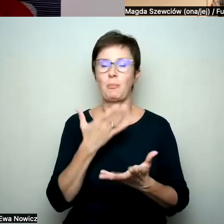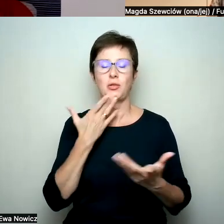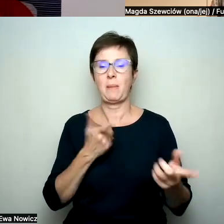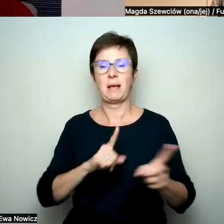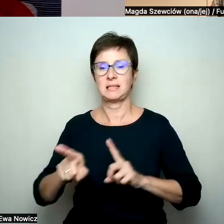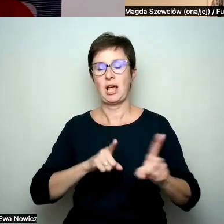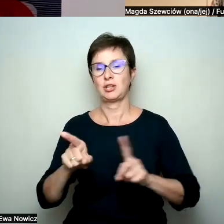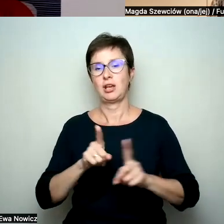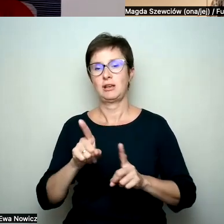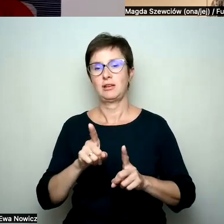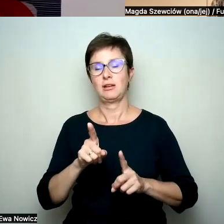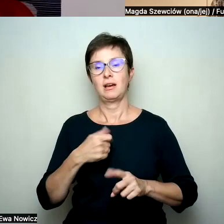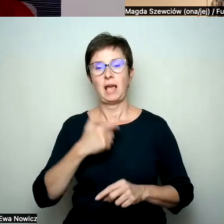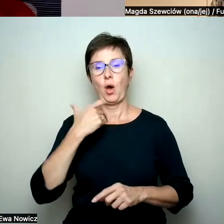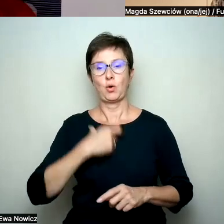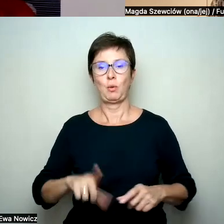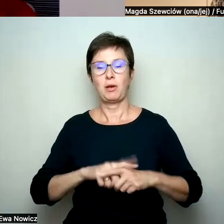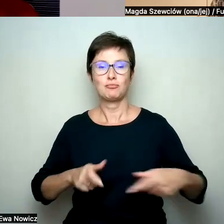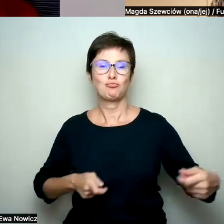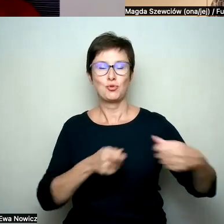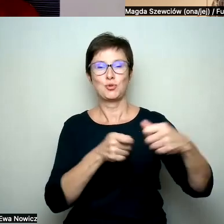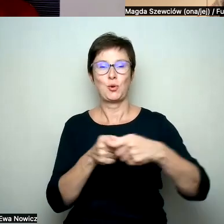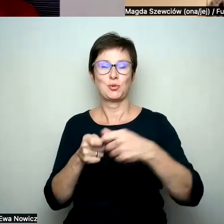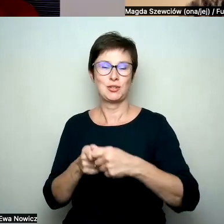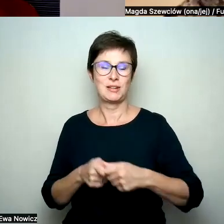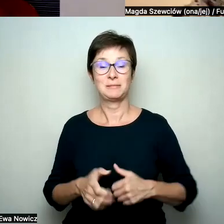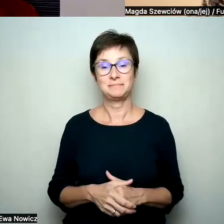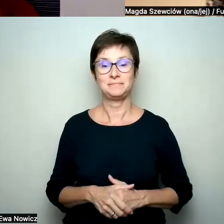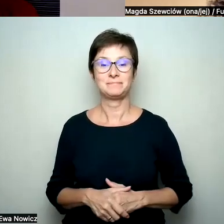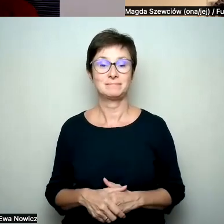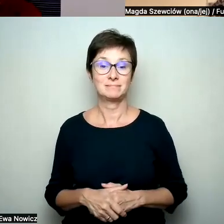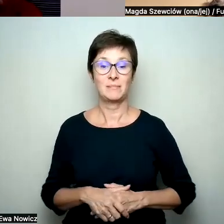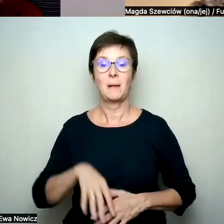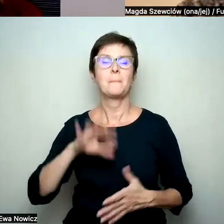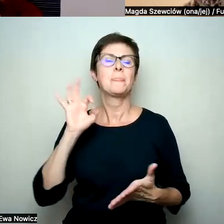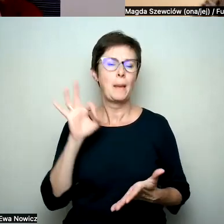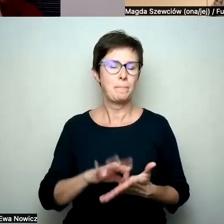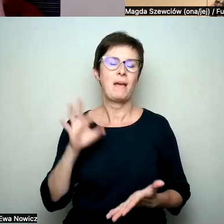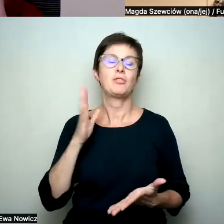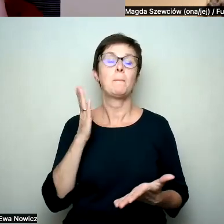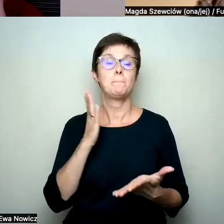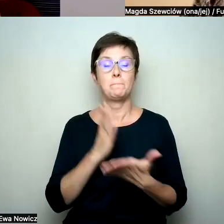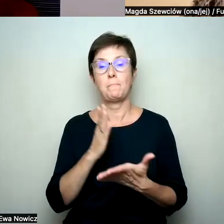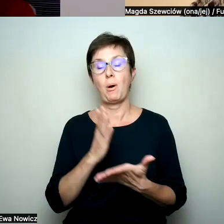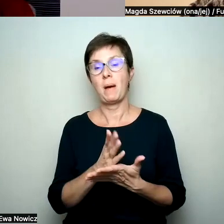osobą sojuszniczą? Wiesz co, na pewno pomaga bycie,